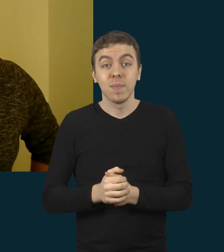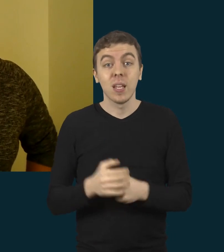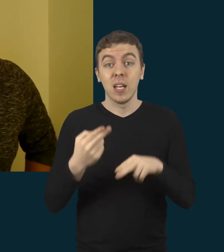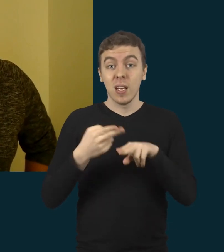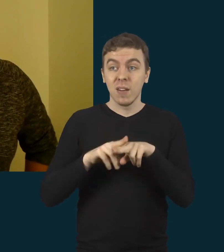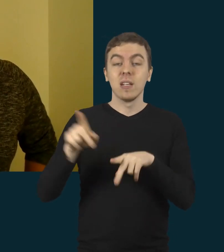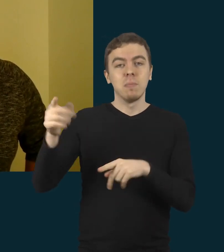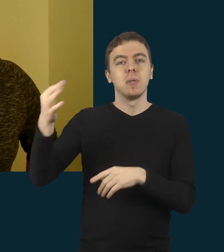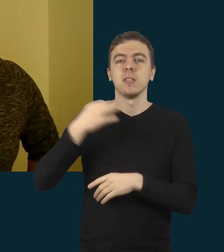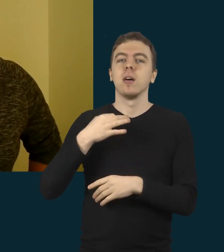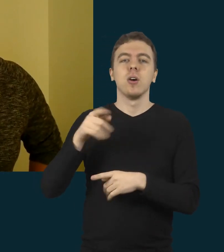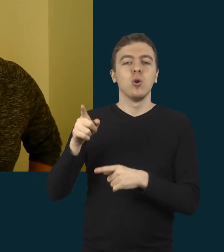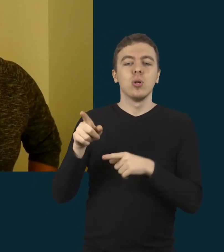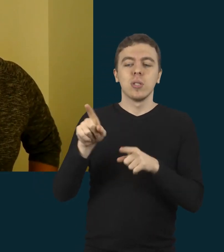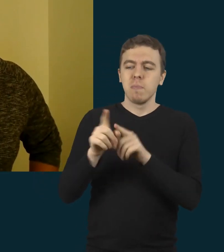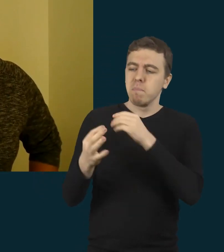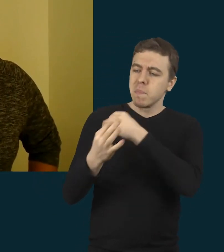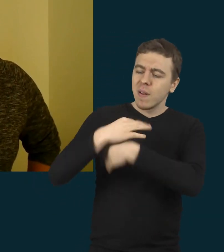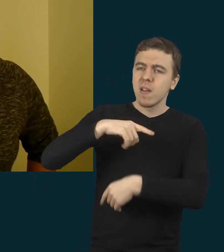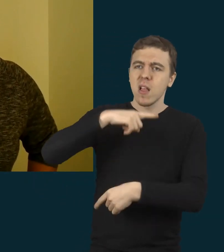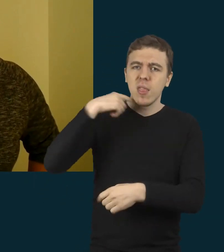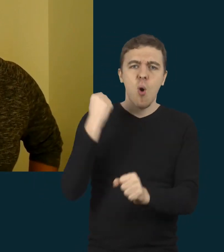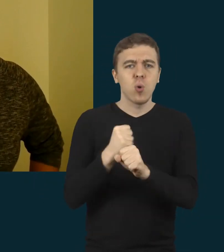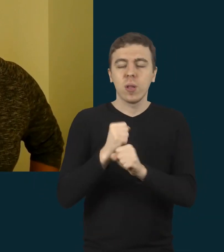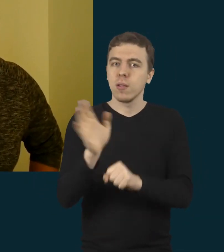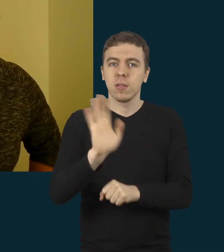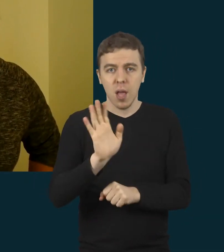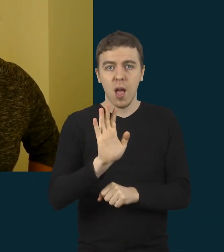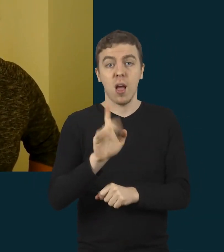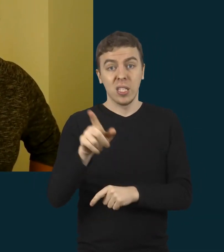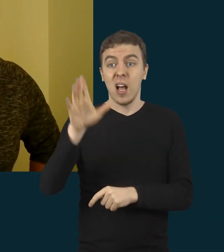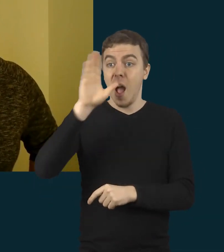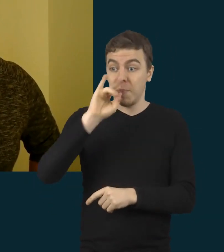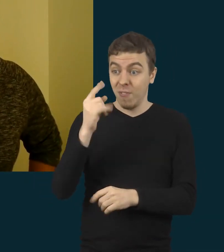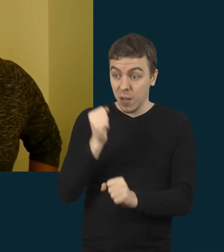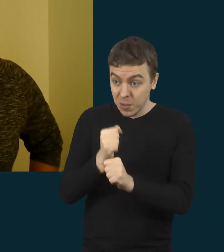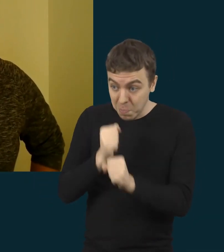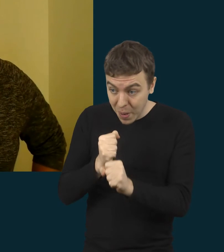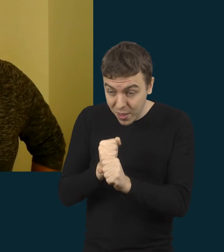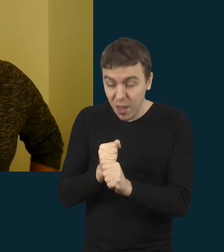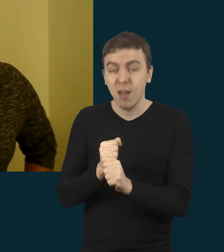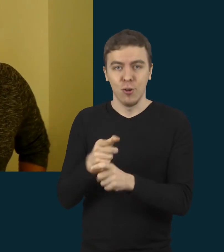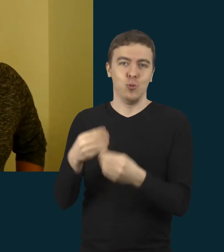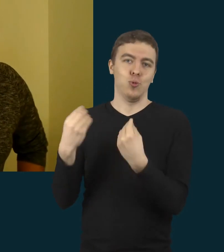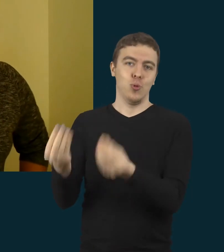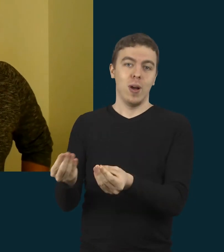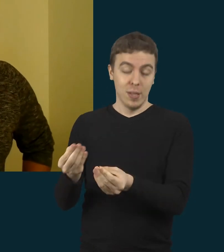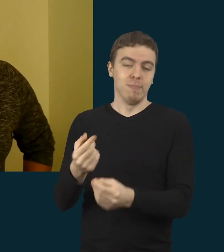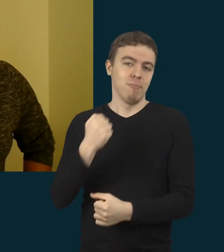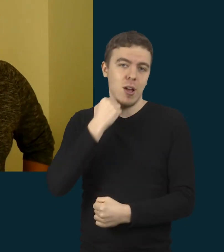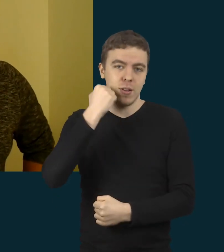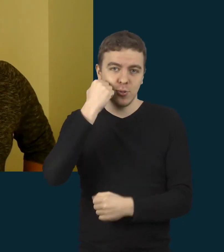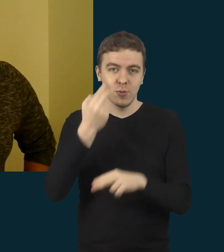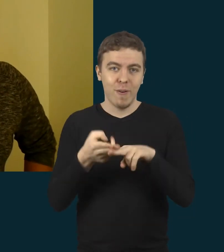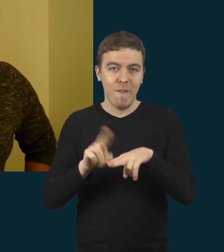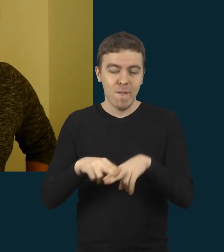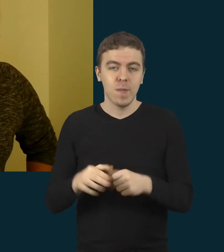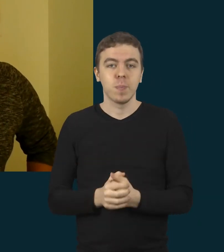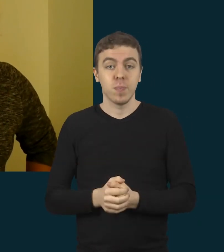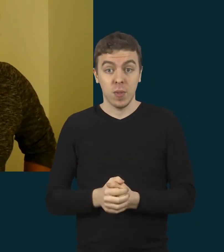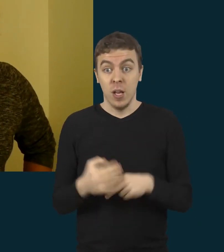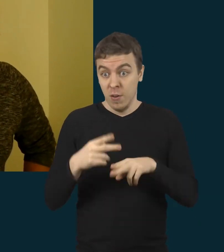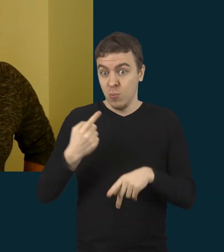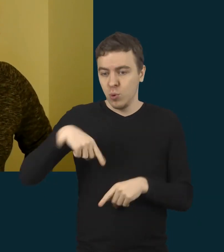priversti padaryti daug, o tik tai, ką vaikas realiai galėsi veikti. Tai ačiū Jums. Tai mums buvo labai svarbu